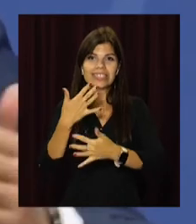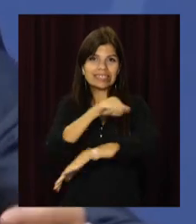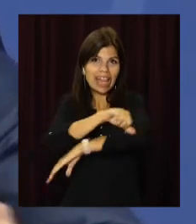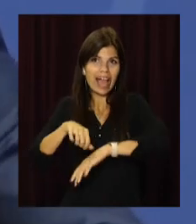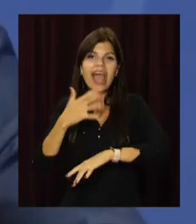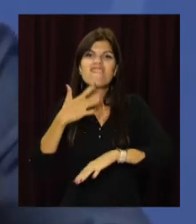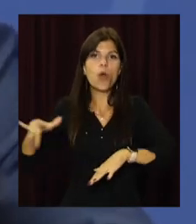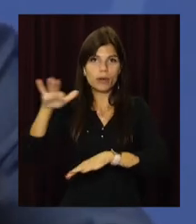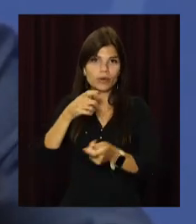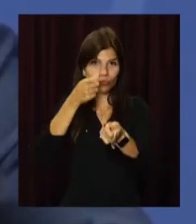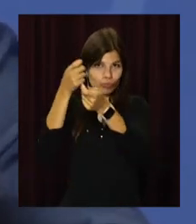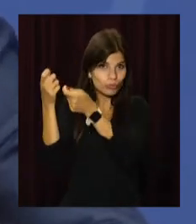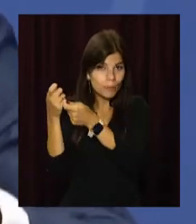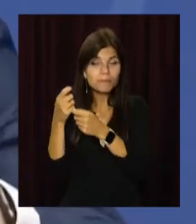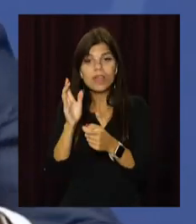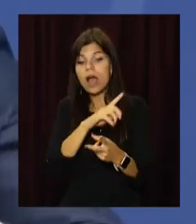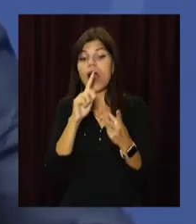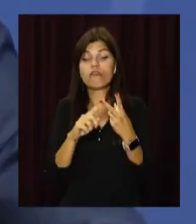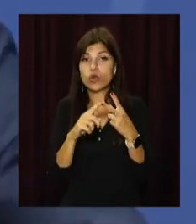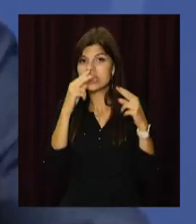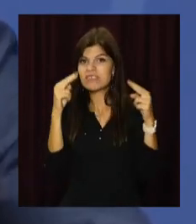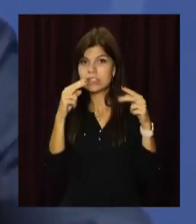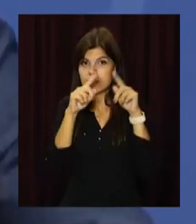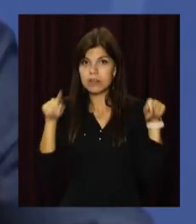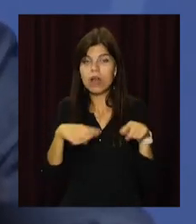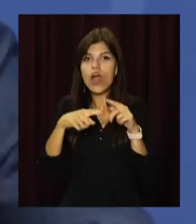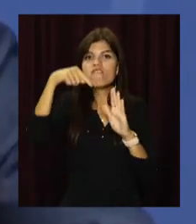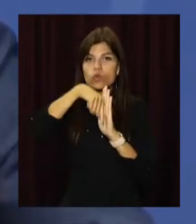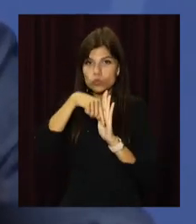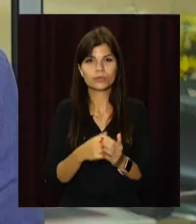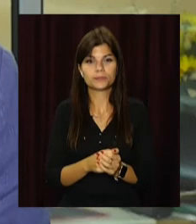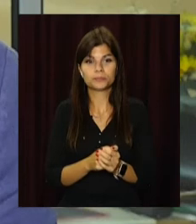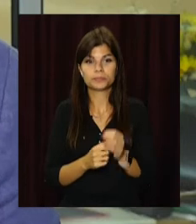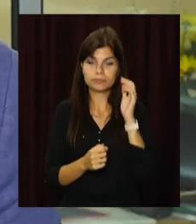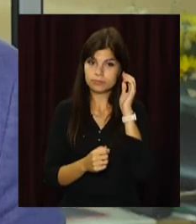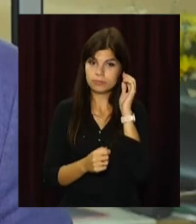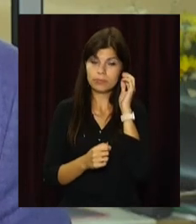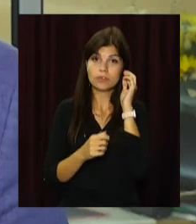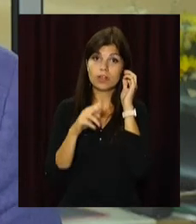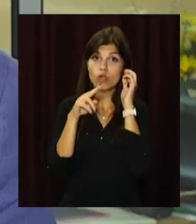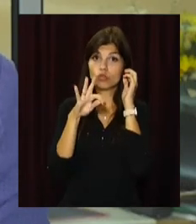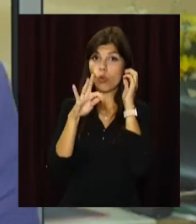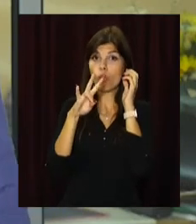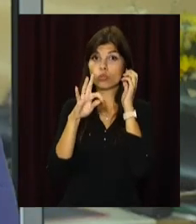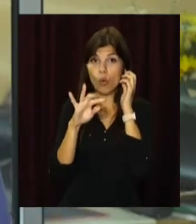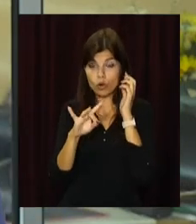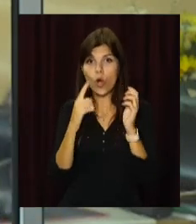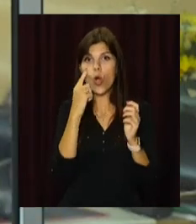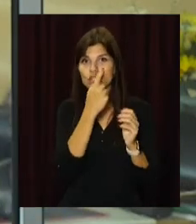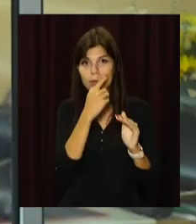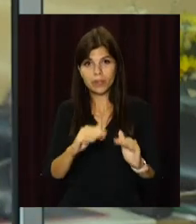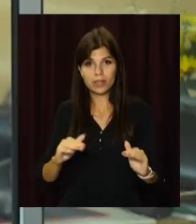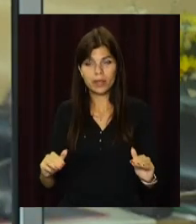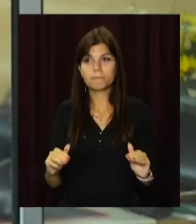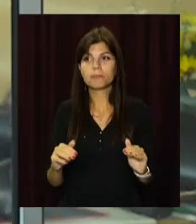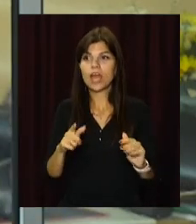до Європейського Союзу, а інший сертифікат – він внутрішній. Донор, чи мать дітей. У Дніпрі до